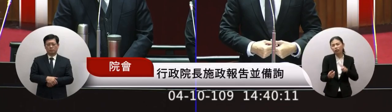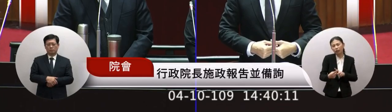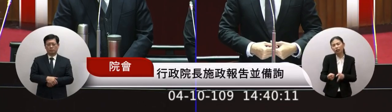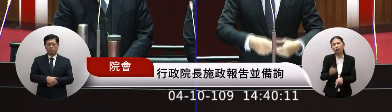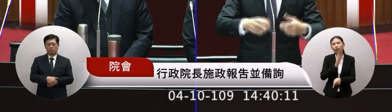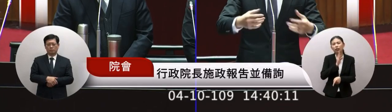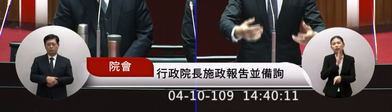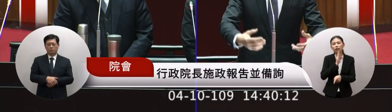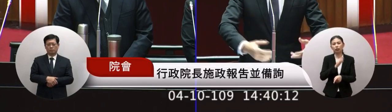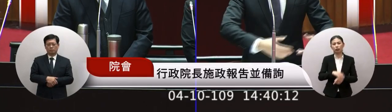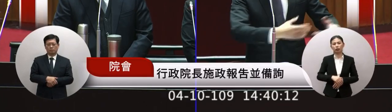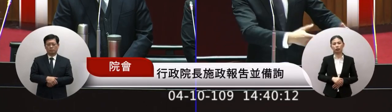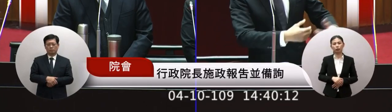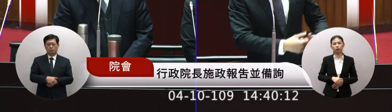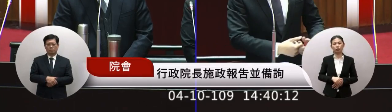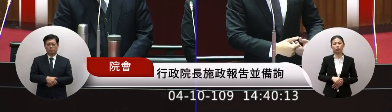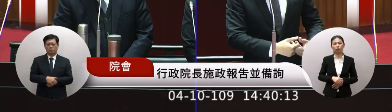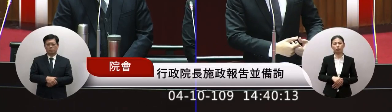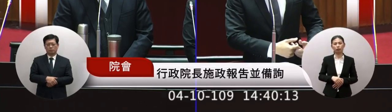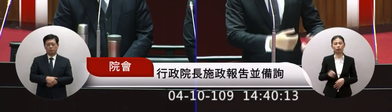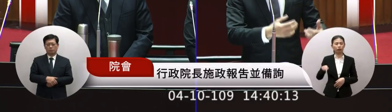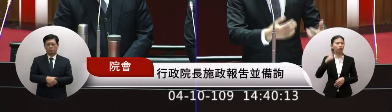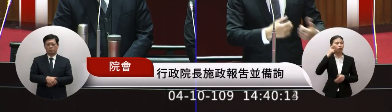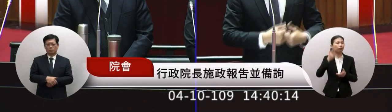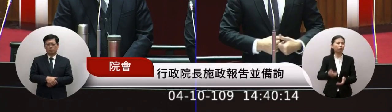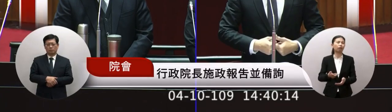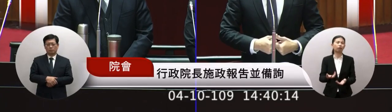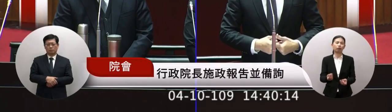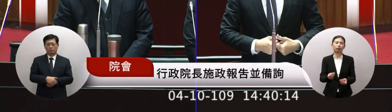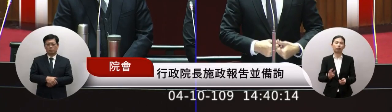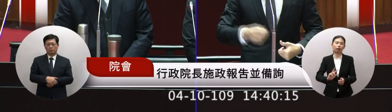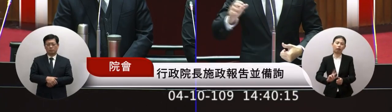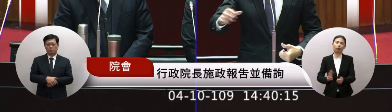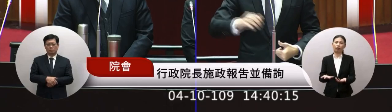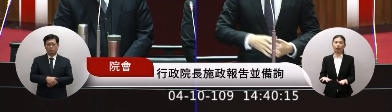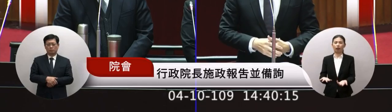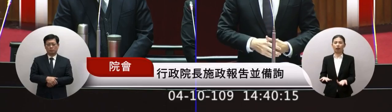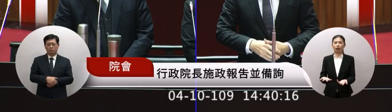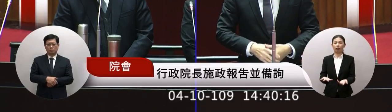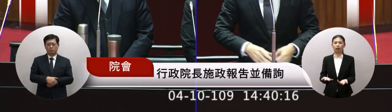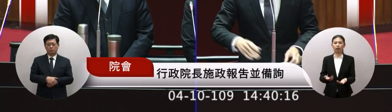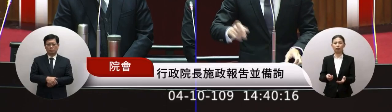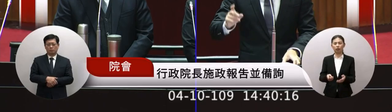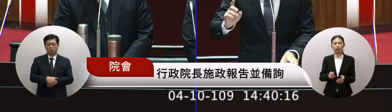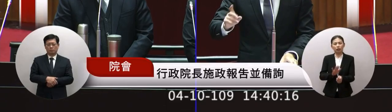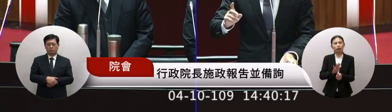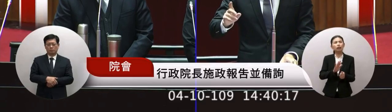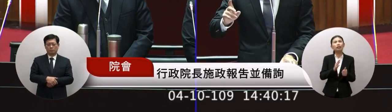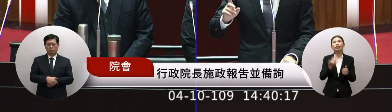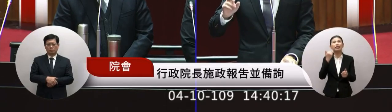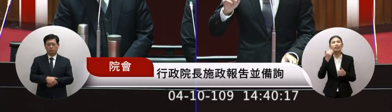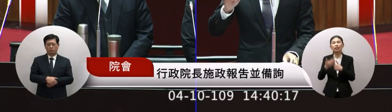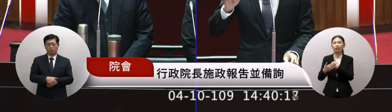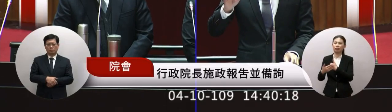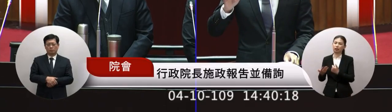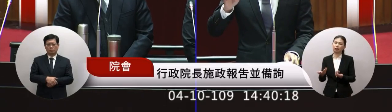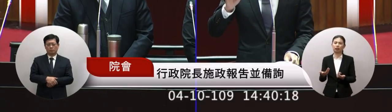不上班如果說比較沒人關心還沒辦法找到主委就是說